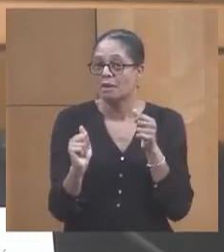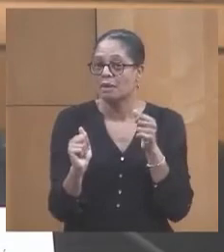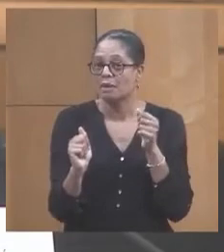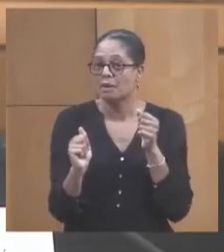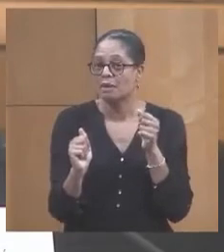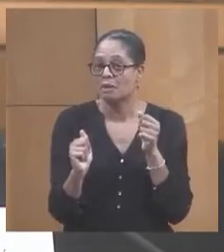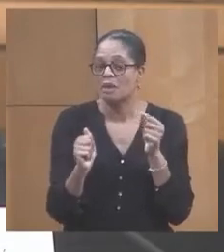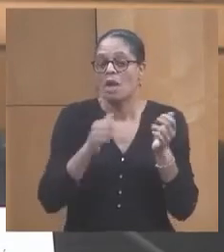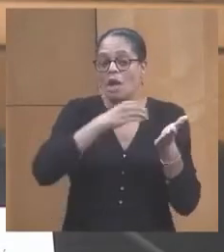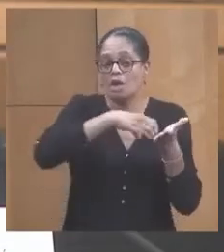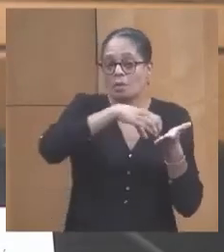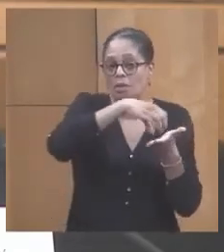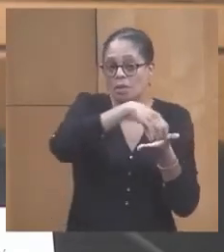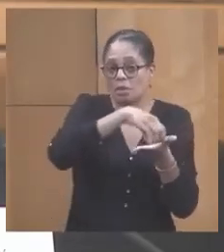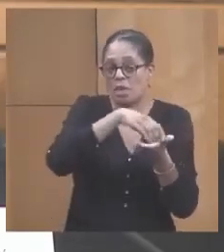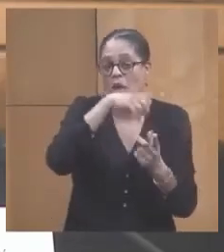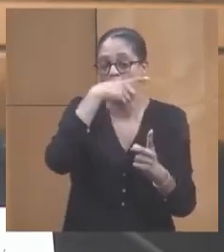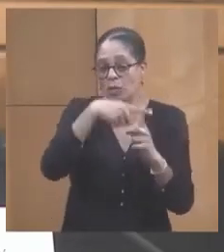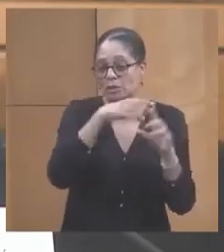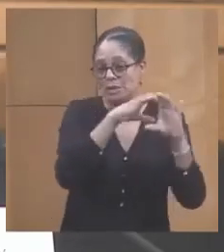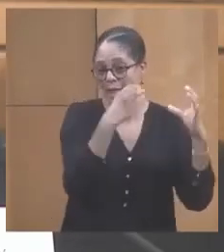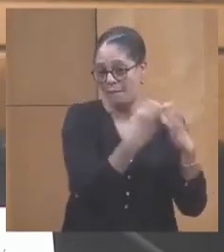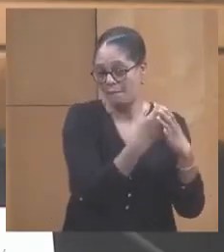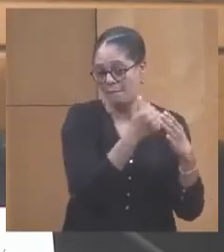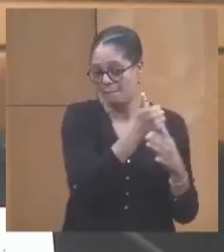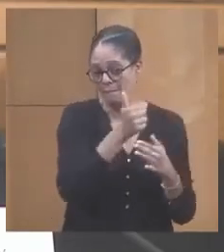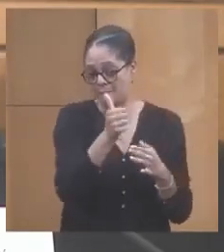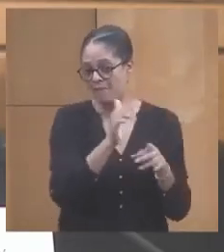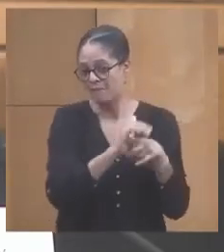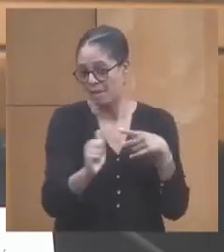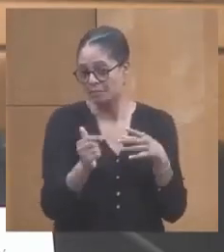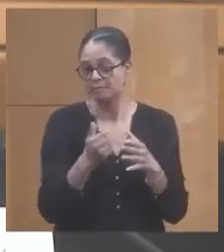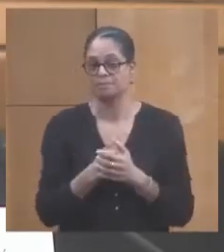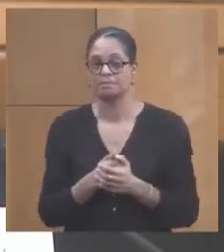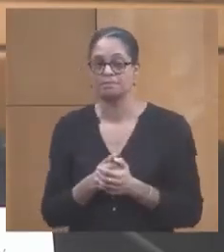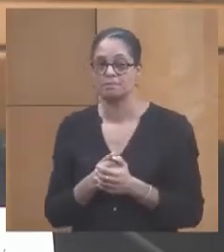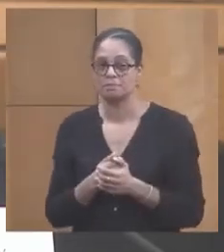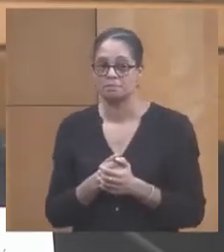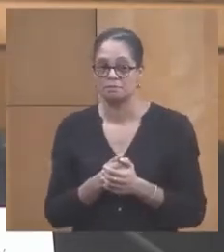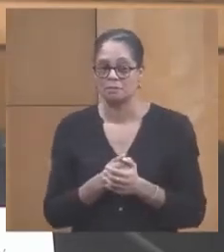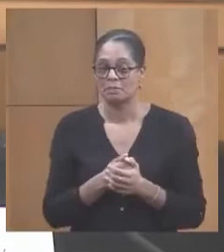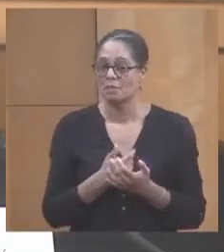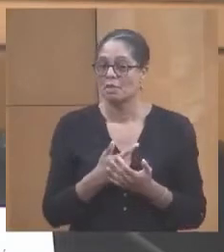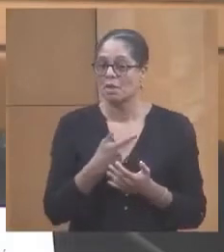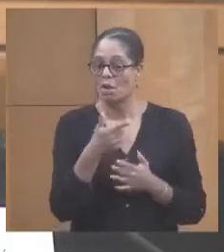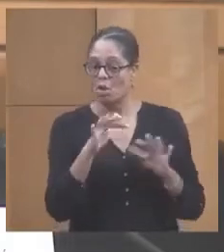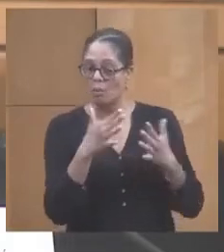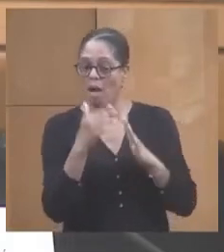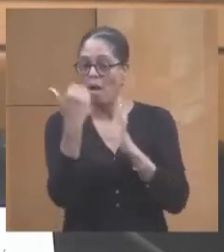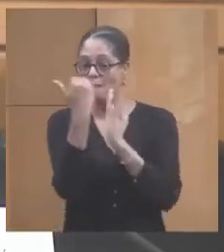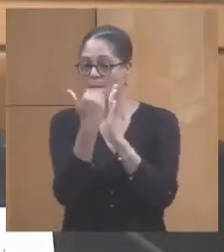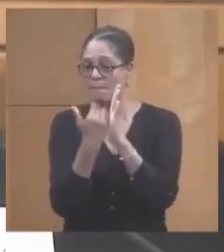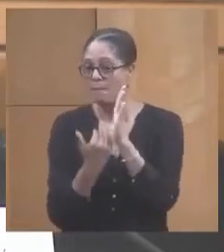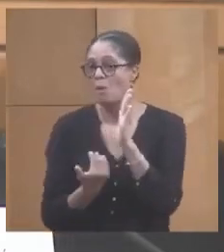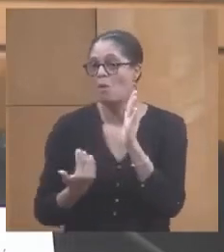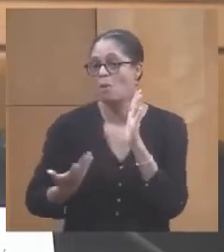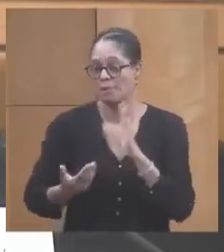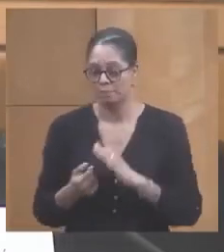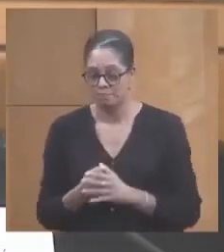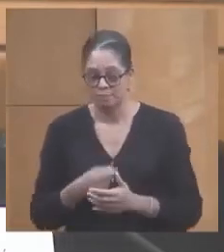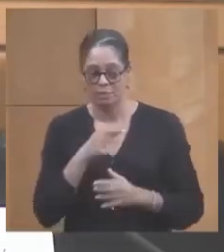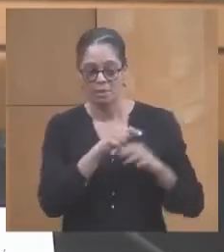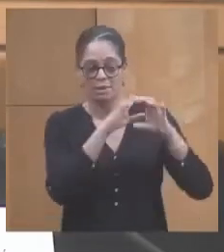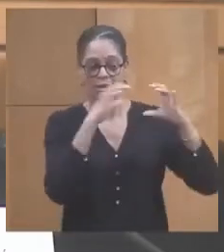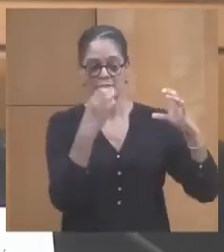par les communes et la CTM, selon les modalités suivantes. La